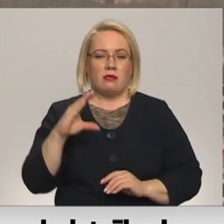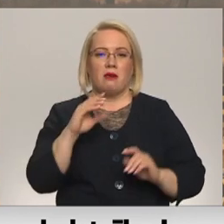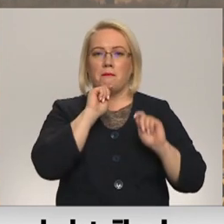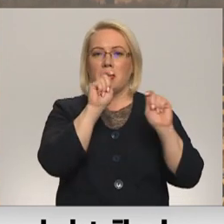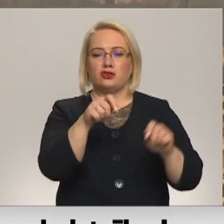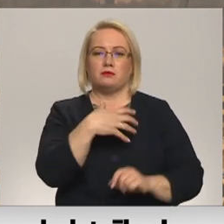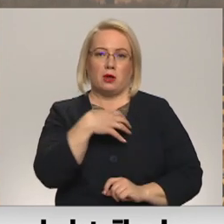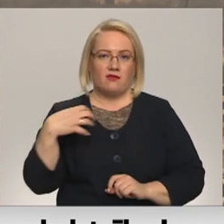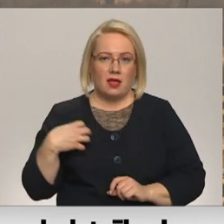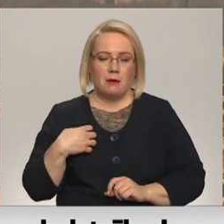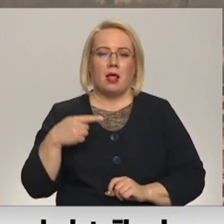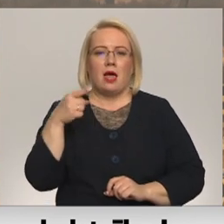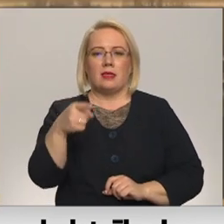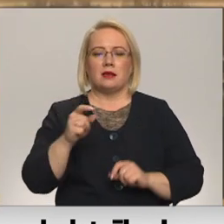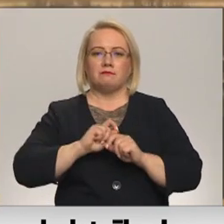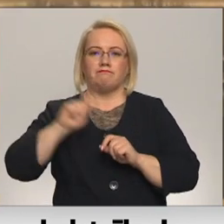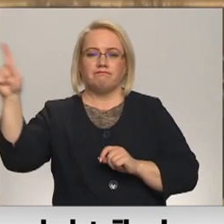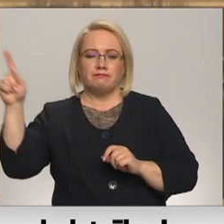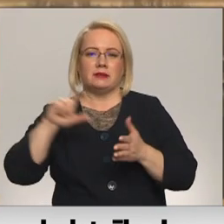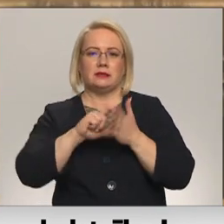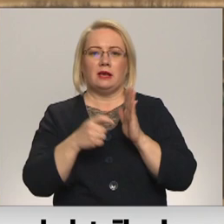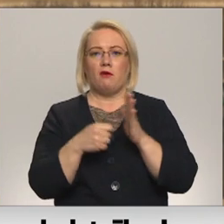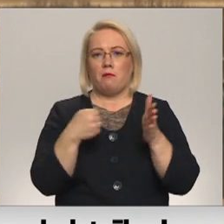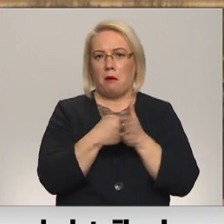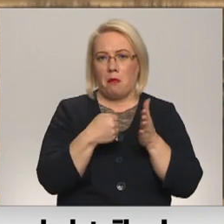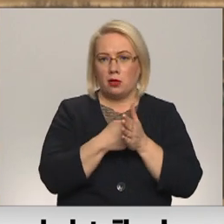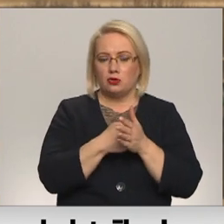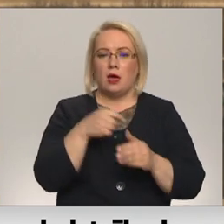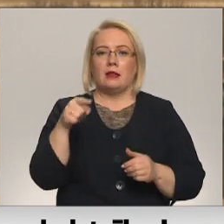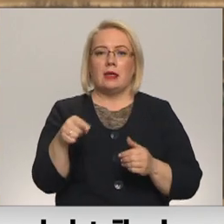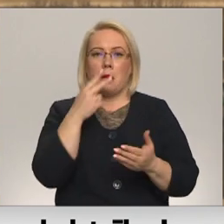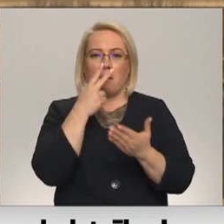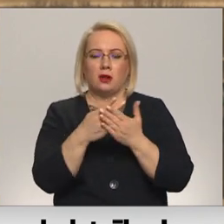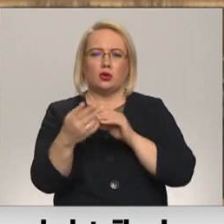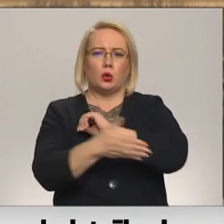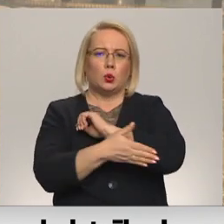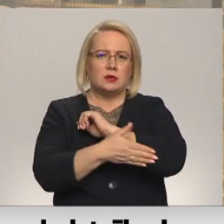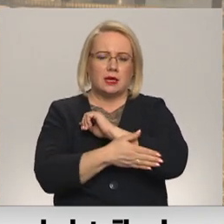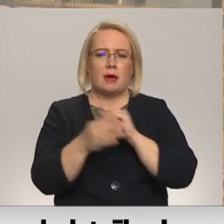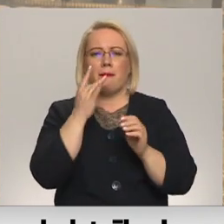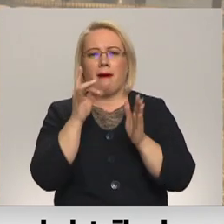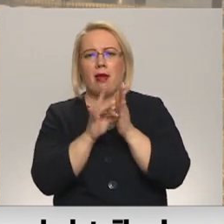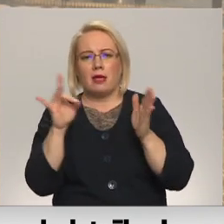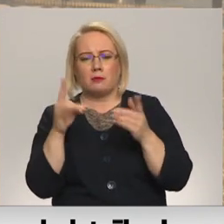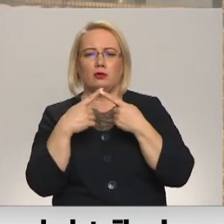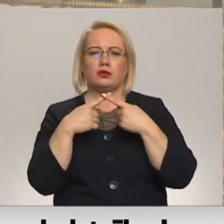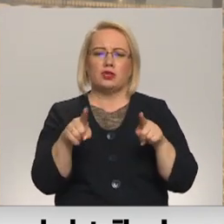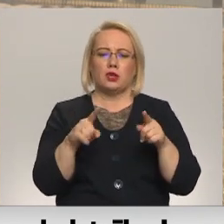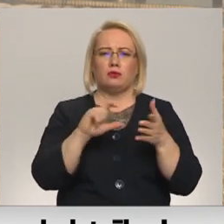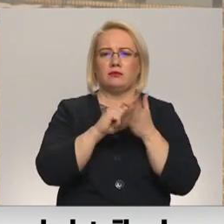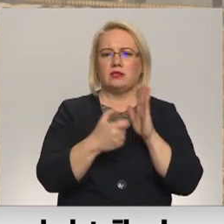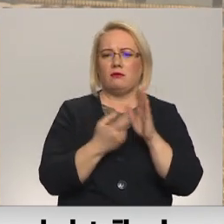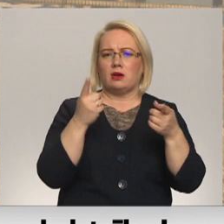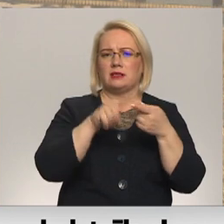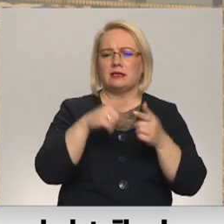pašvaldībām, lai tās varētu palielināt mājokļu pabalstus. Tie paredzēti trūcīgajiem gan elektrības, gan citu ar mājoklu saistītu